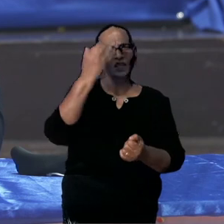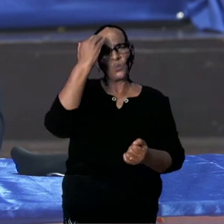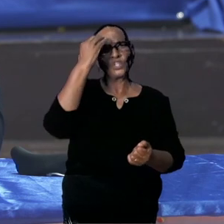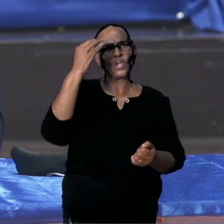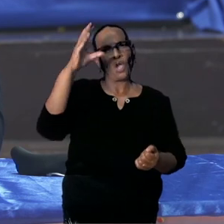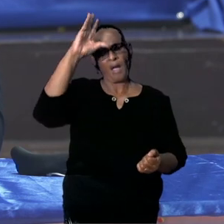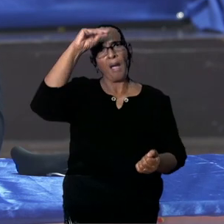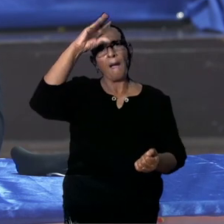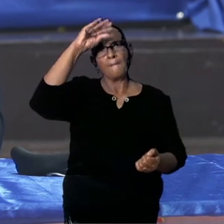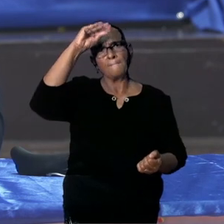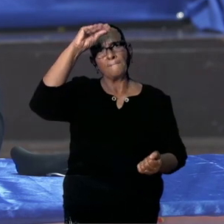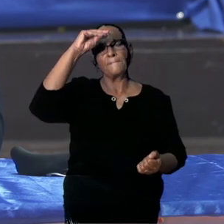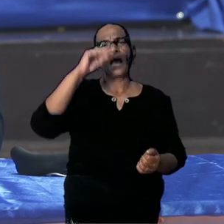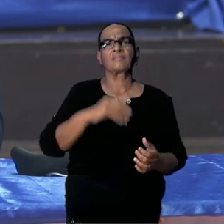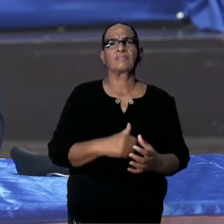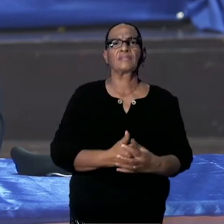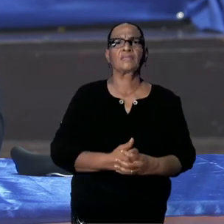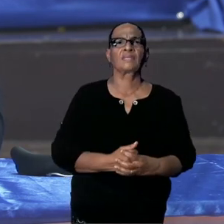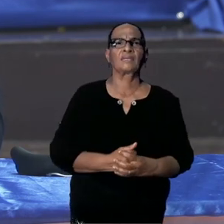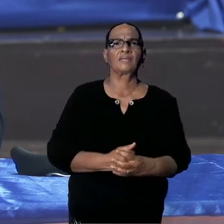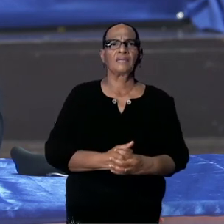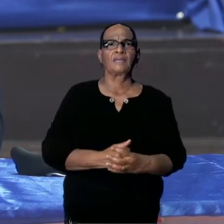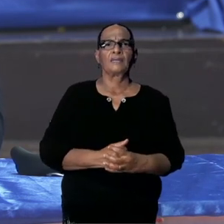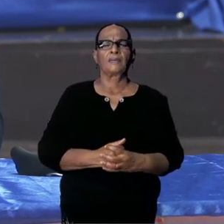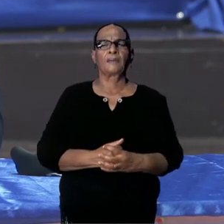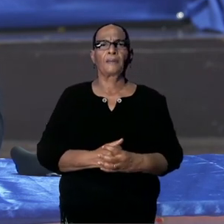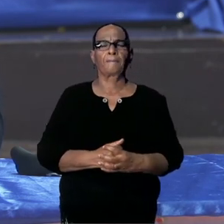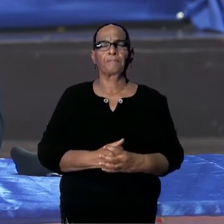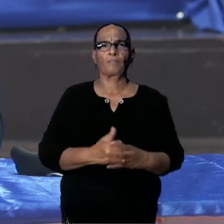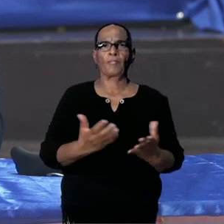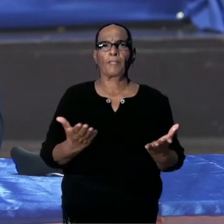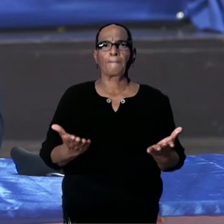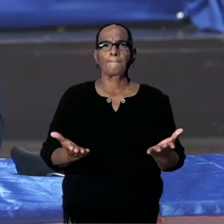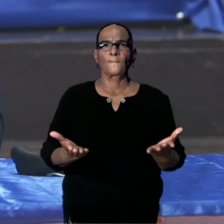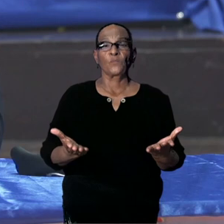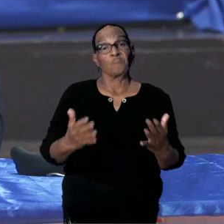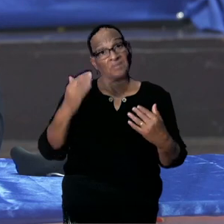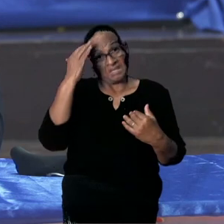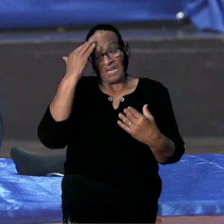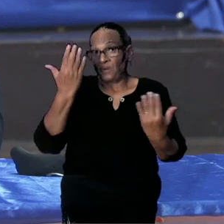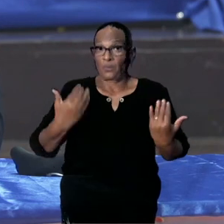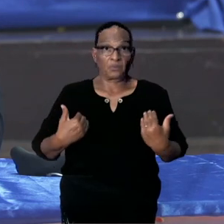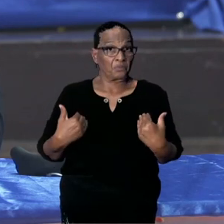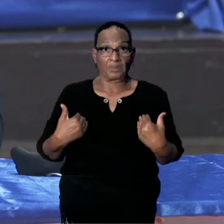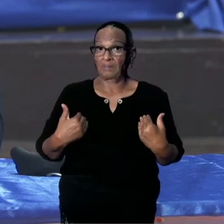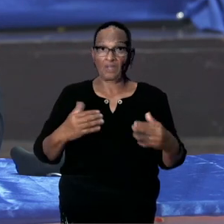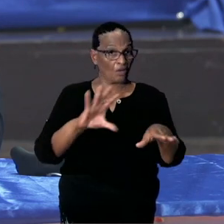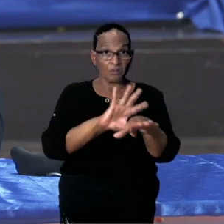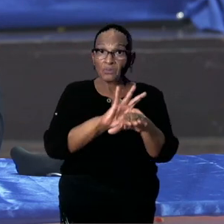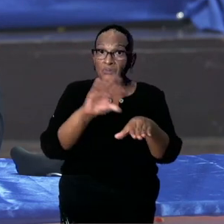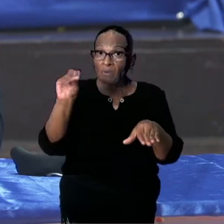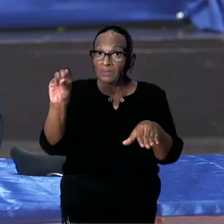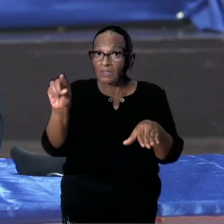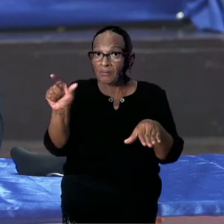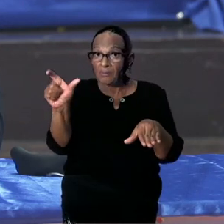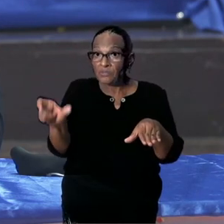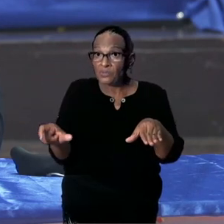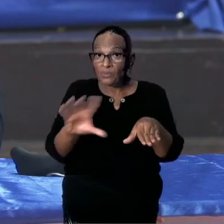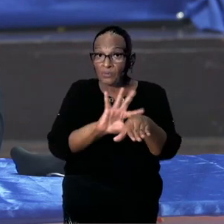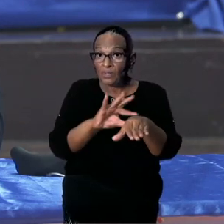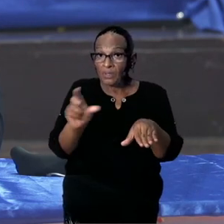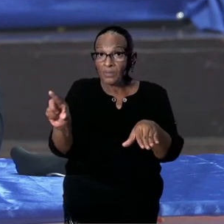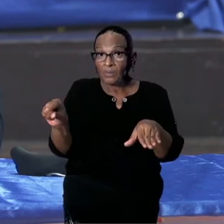Ik heb in het artsenregister. De naam ben ik niet tegengekomen. Dus ik weet niet. Als u praat over een dokter. Waarover praat u precies?